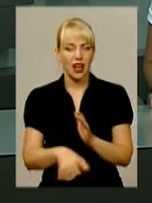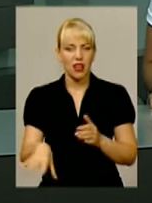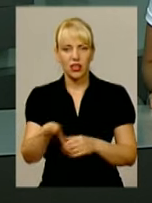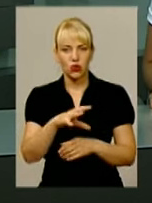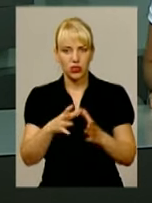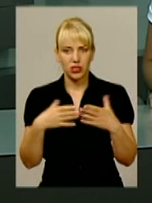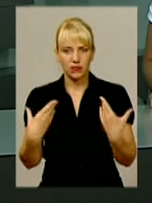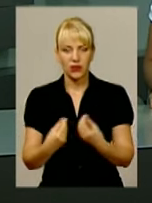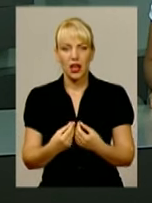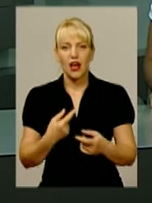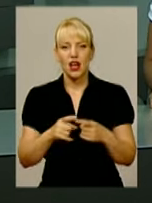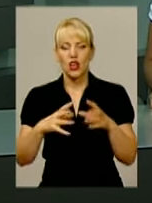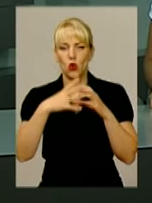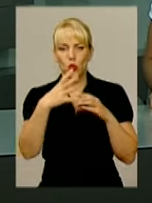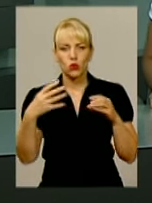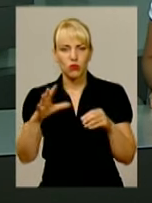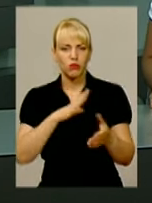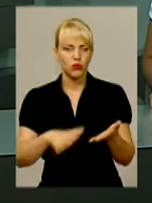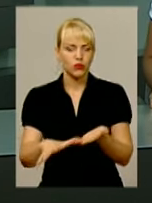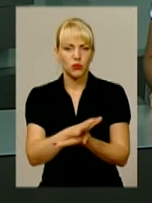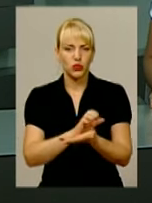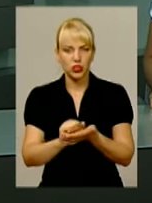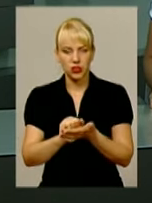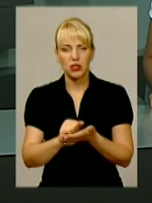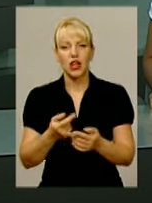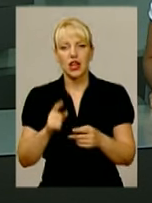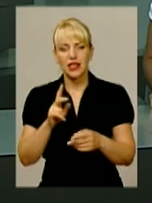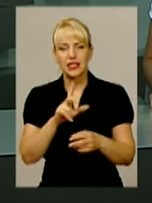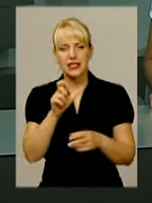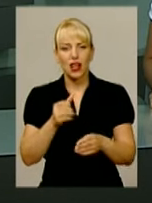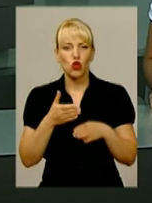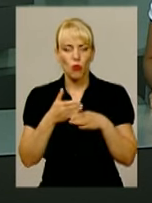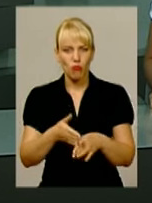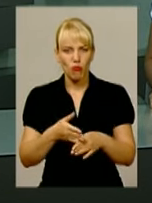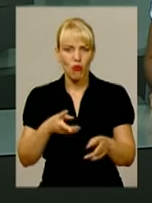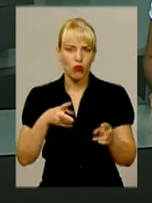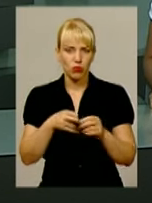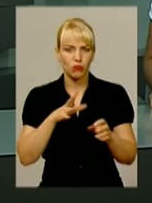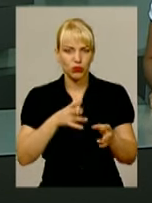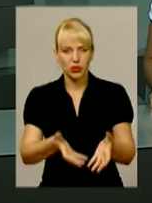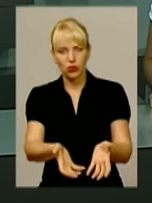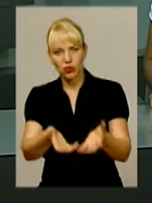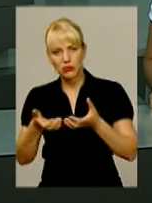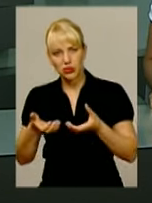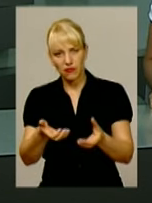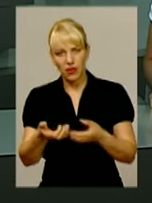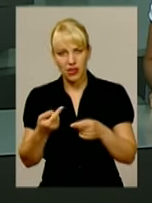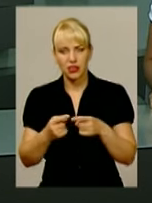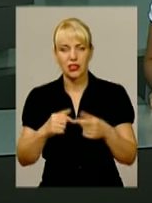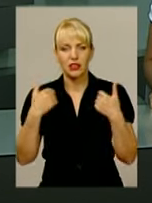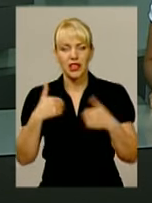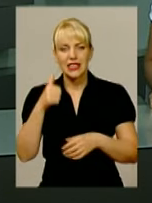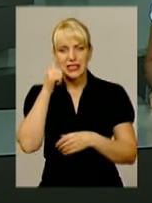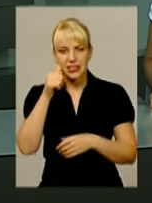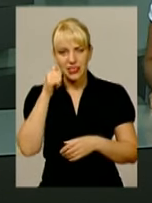настільки понівочений, що надзвичайникам довелося за допомогою інструменту деблокувати загиблих. Вже завтра Хмельницький міськрайонний